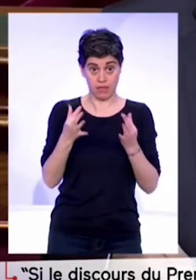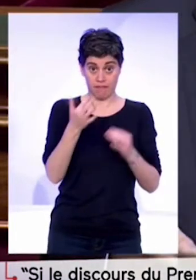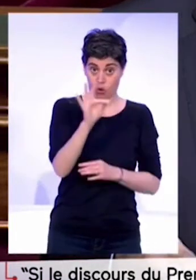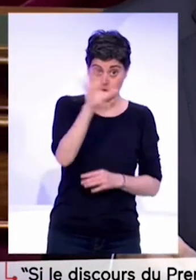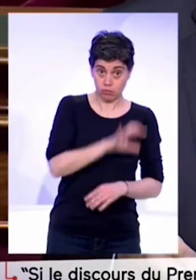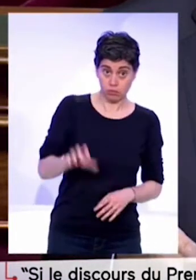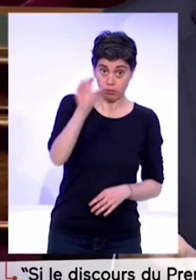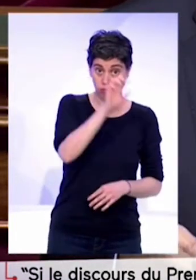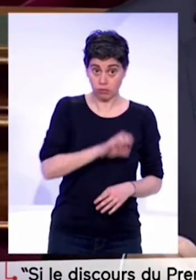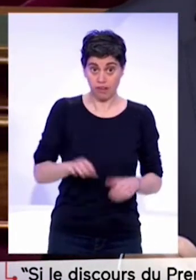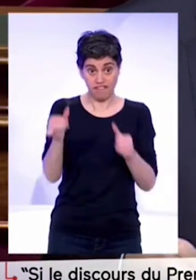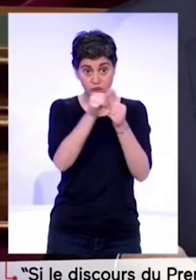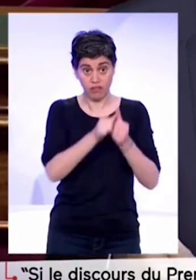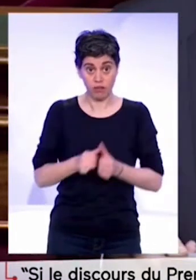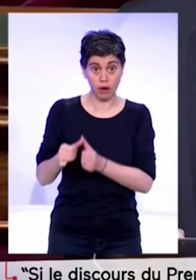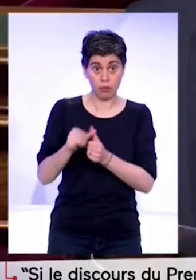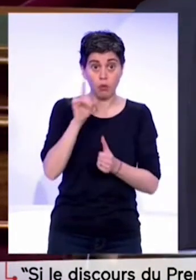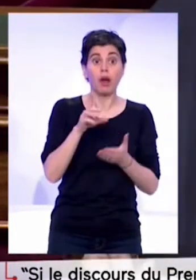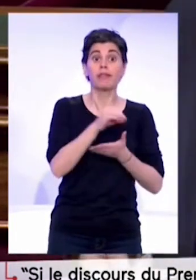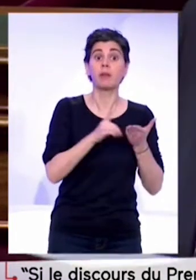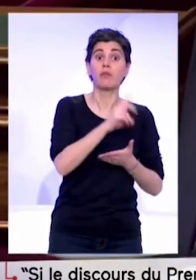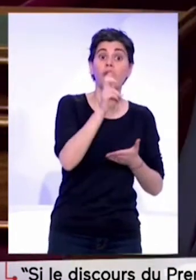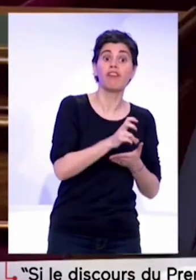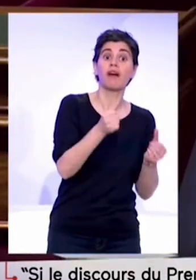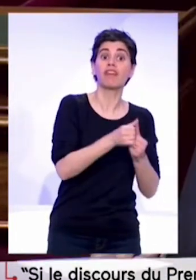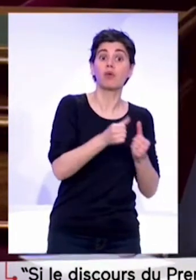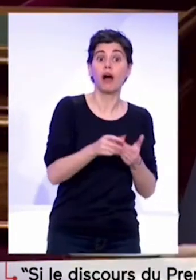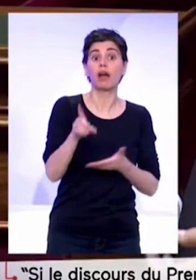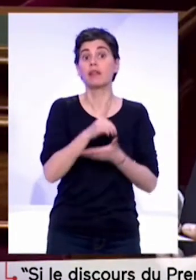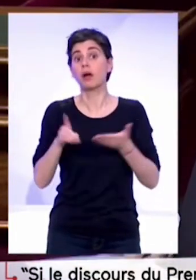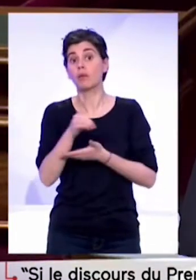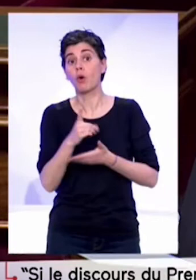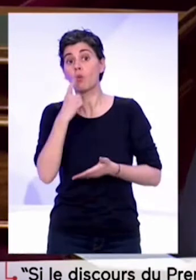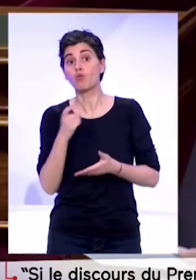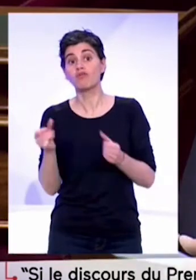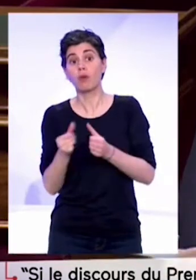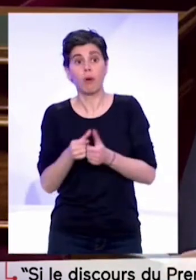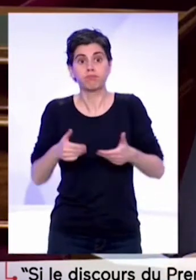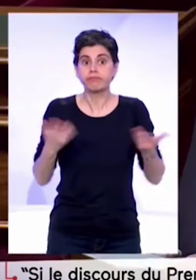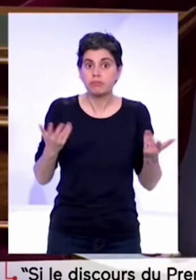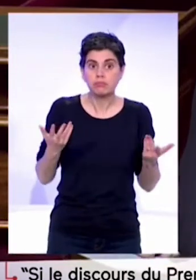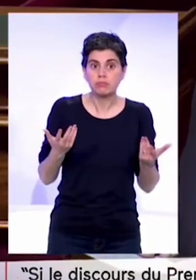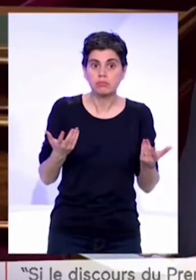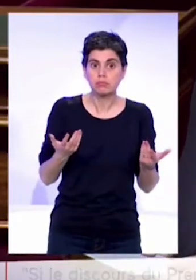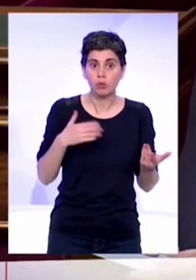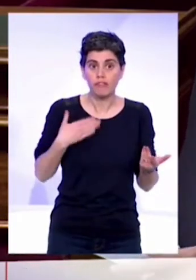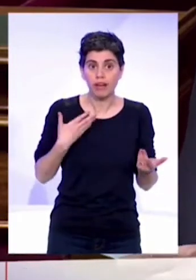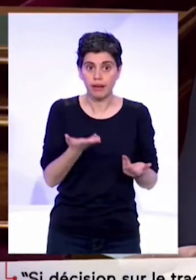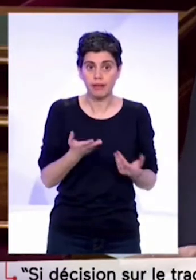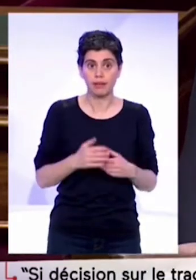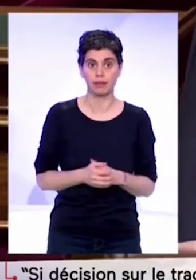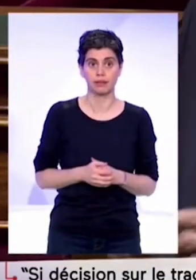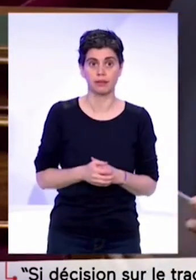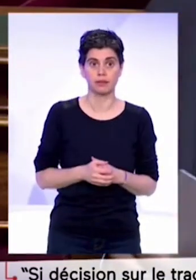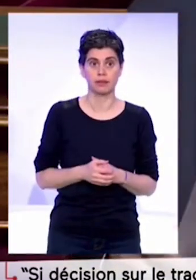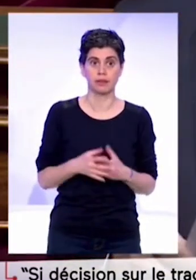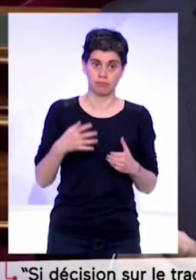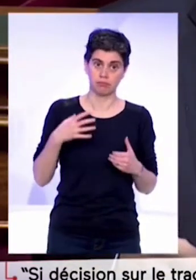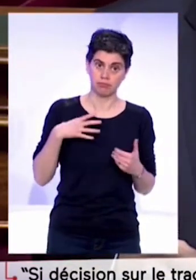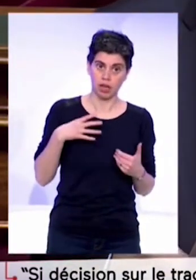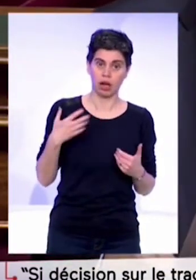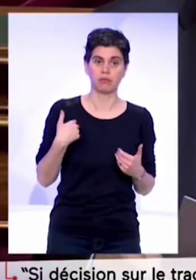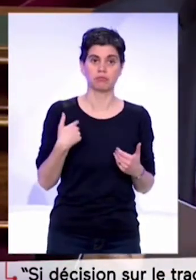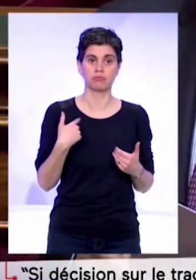bon avoir des départements verts et à quoi bon avoir des départements rouges ? Beaucoup de nos territoires littoraux